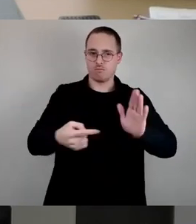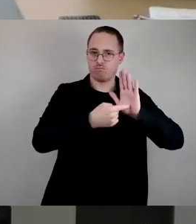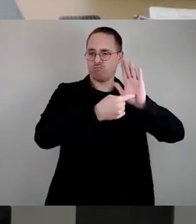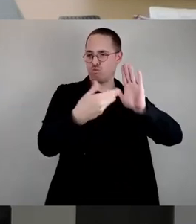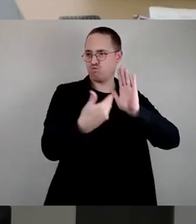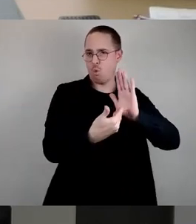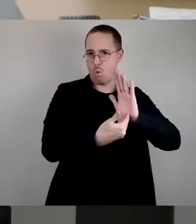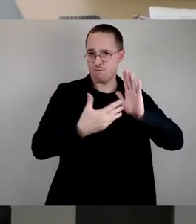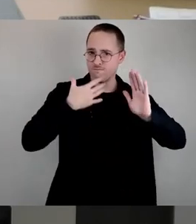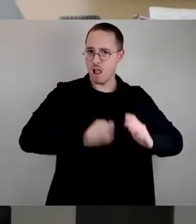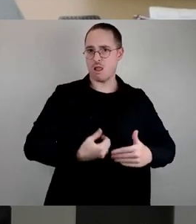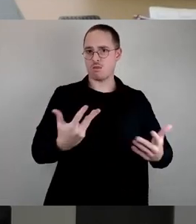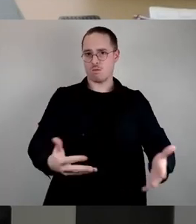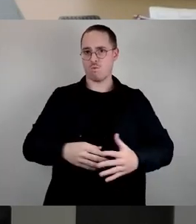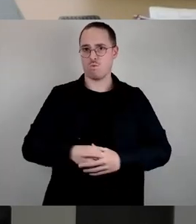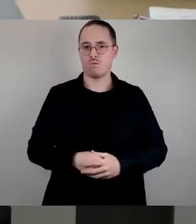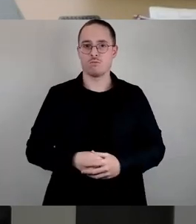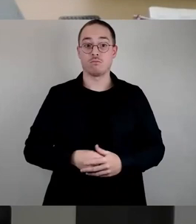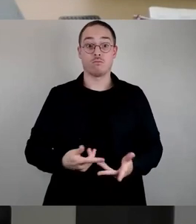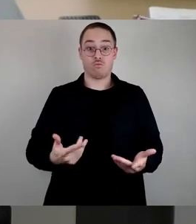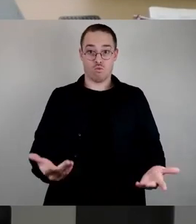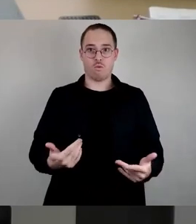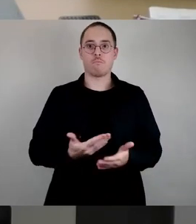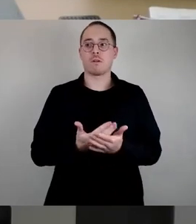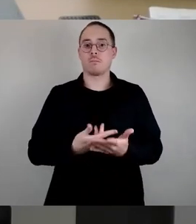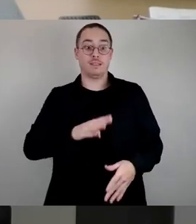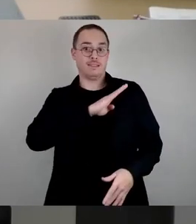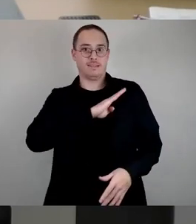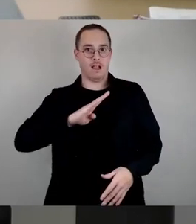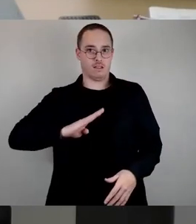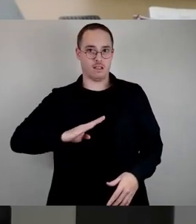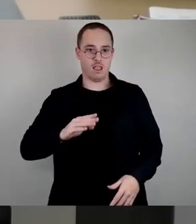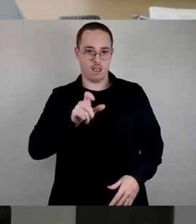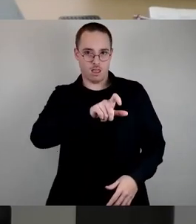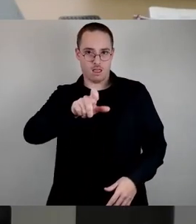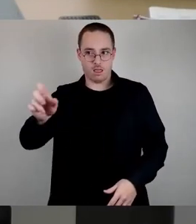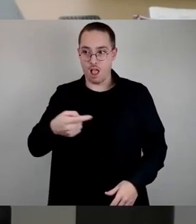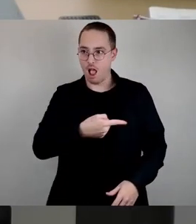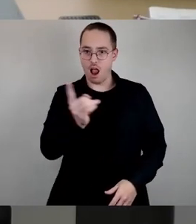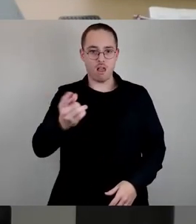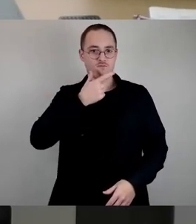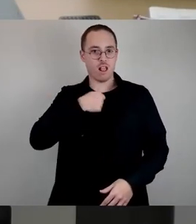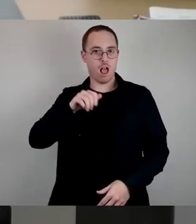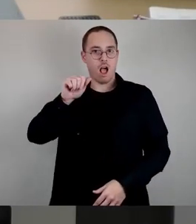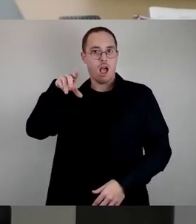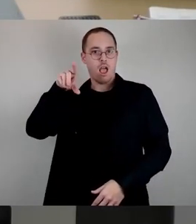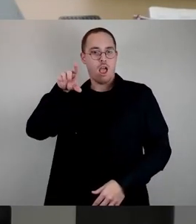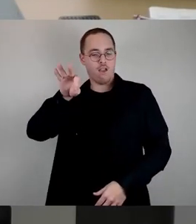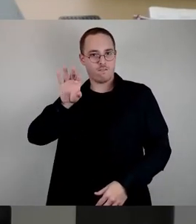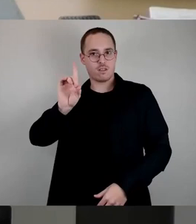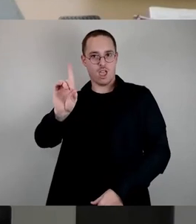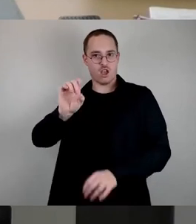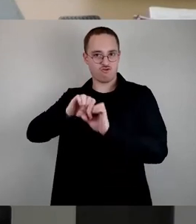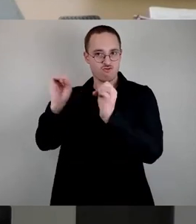dass längst nicht alle Sachsen ihr Heil in einem künftigen AfD-Staat suchen, für Demokratie und Pluralismus eintreten